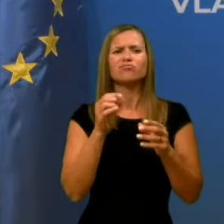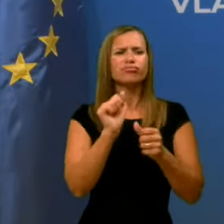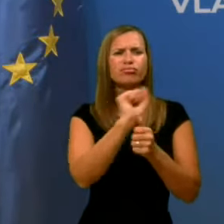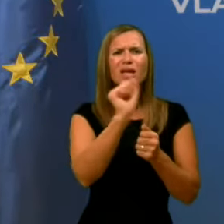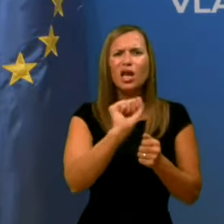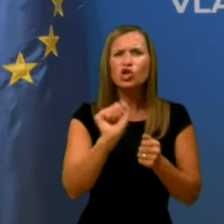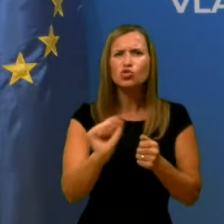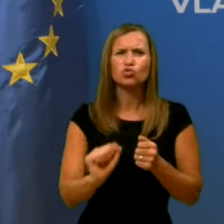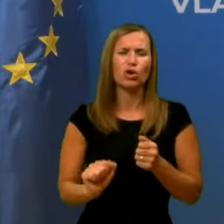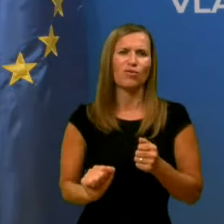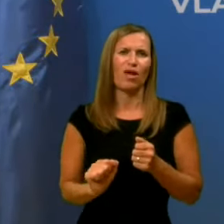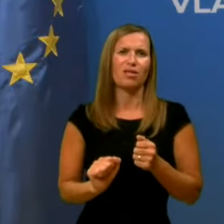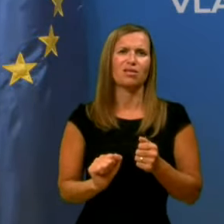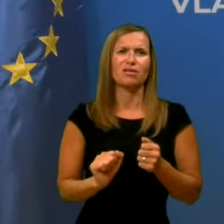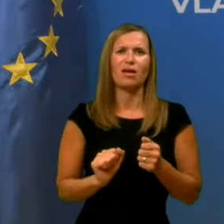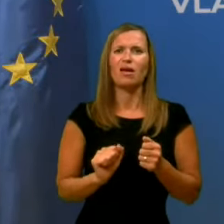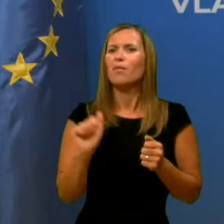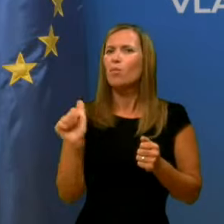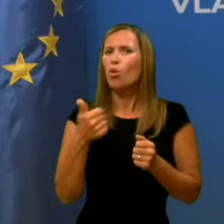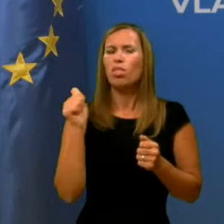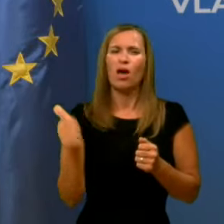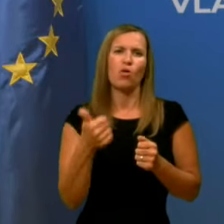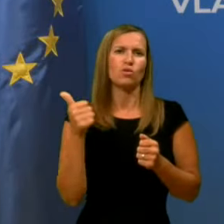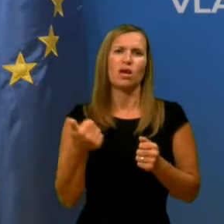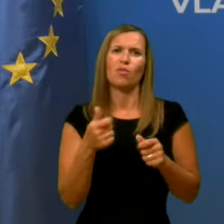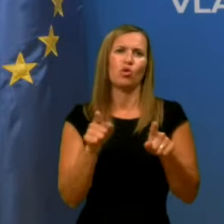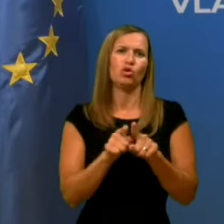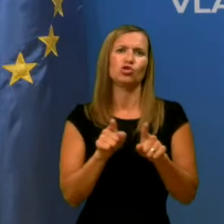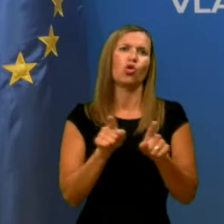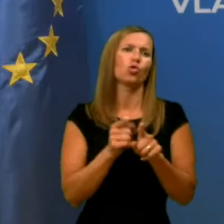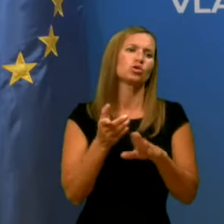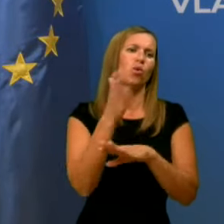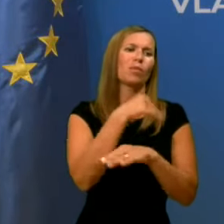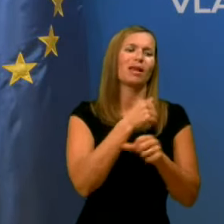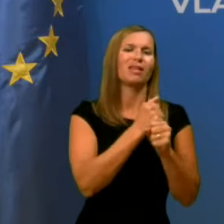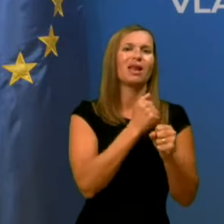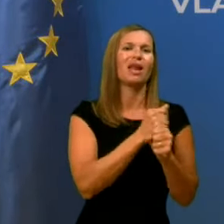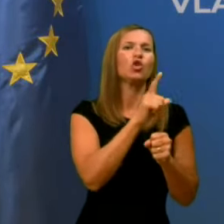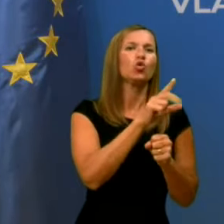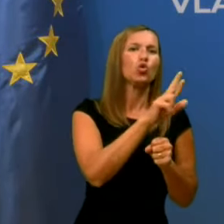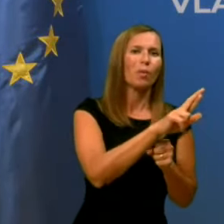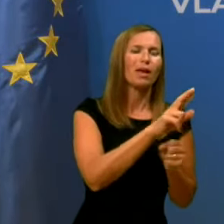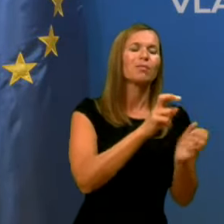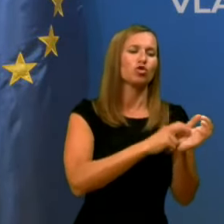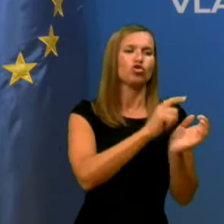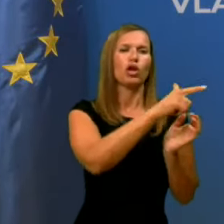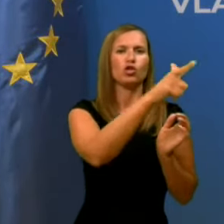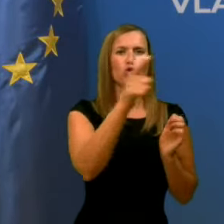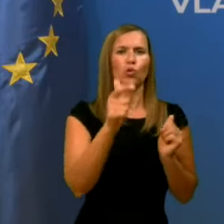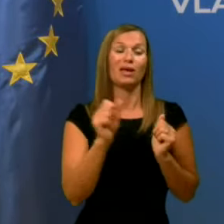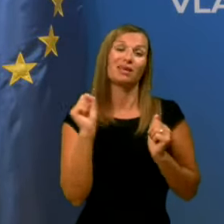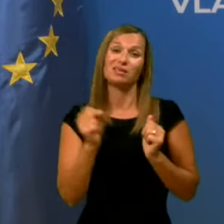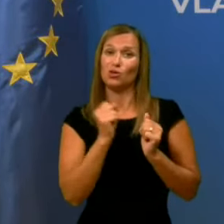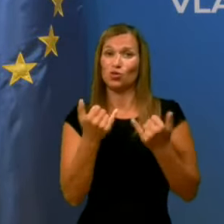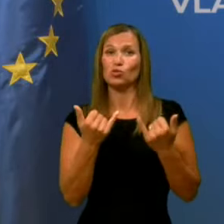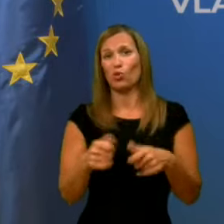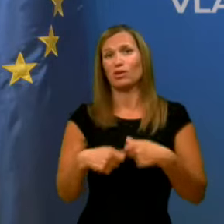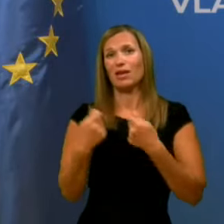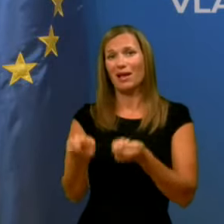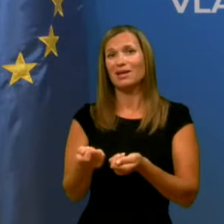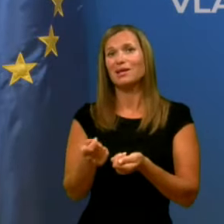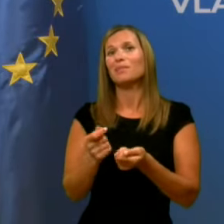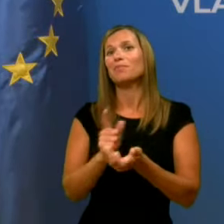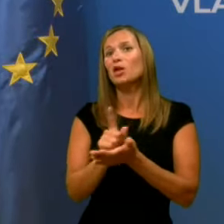sveda ponavljamo vajo, kot smo jo ponavljali v Ljutomero in še kje drugi. In zato smo jim tudi dali priložnost in